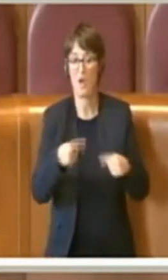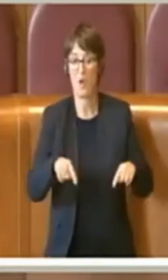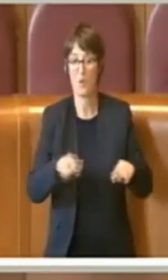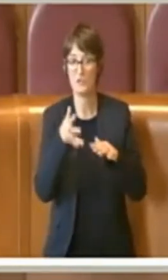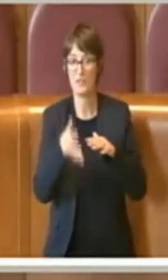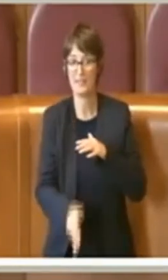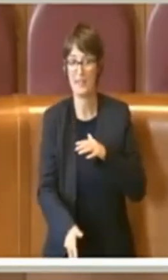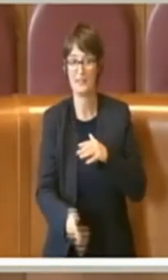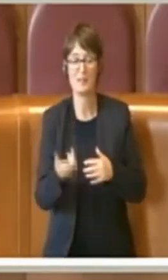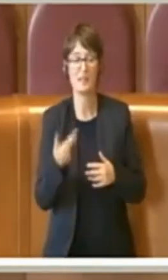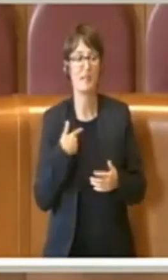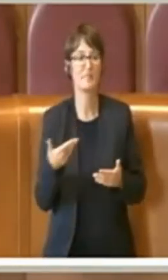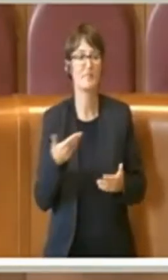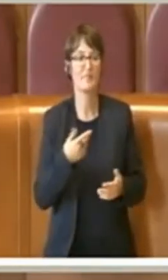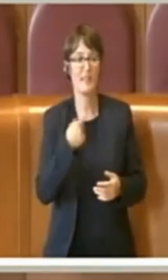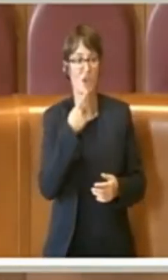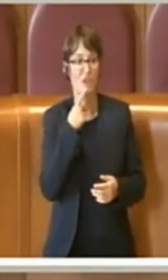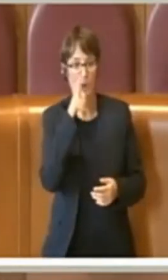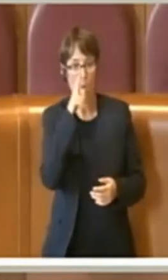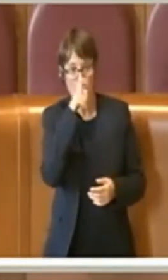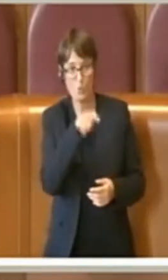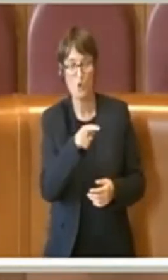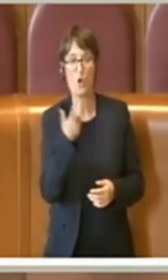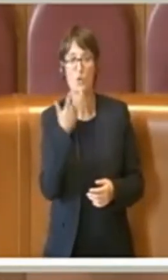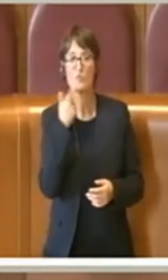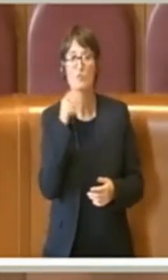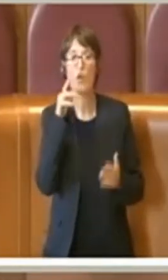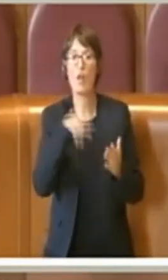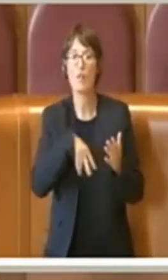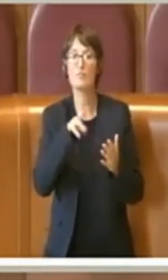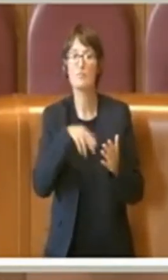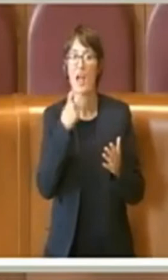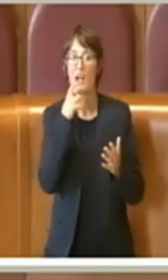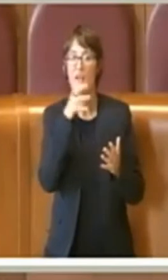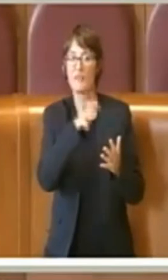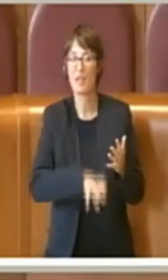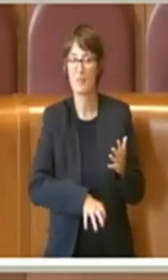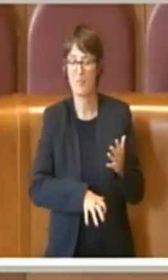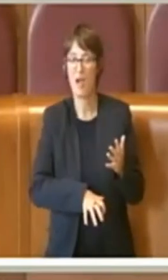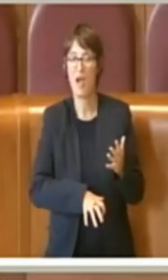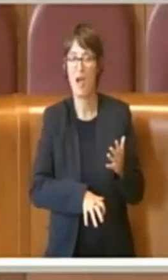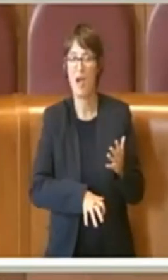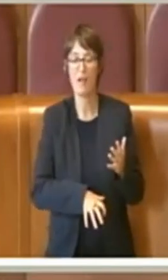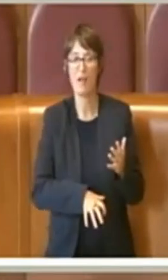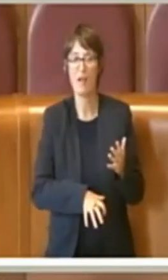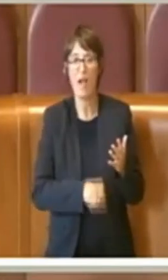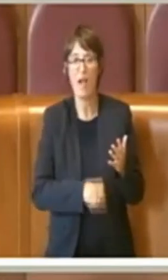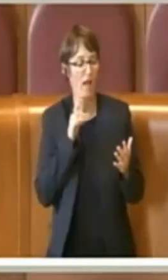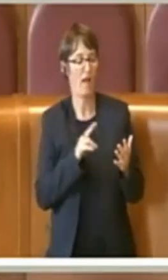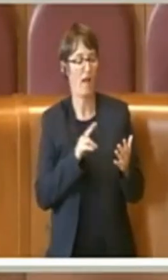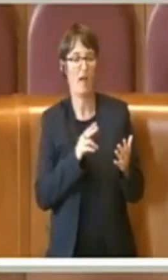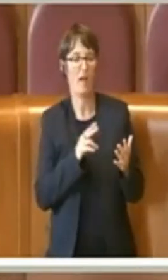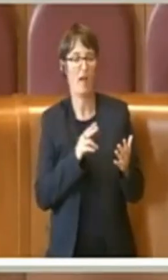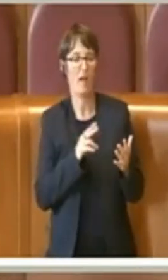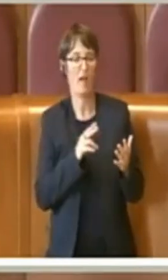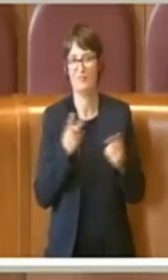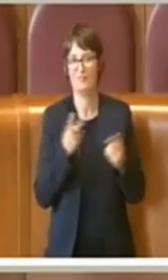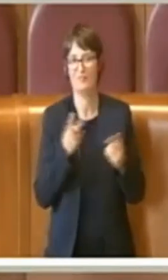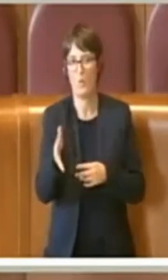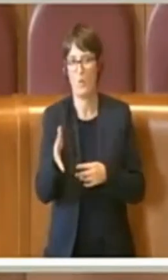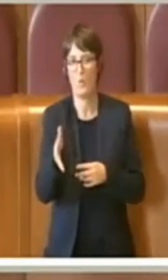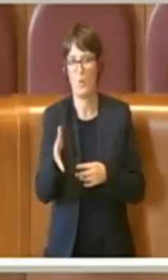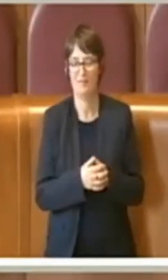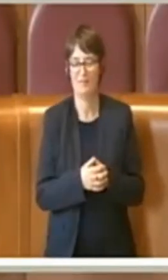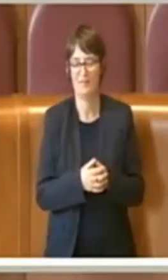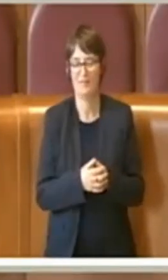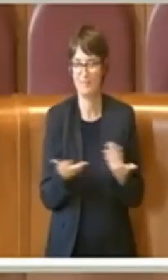curiosità ad andare a leggere appunto i verbali nello subianco, si emerge una realtà molto differente da quella esposta, che